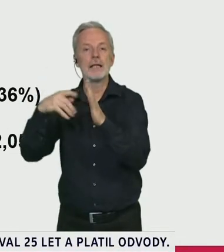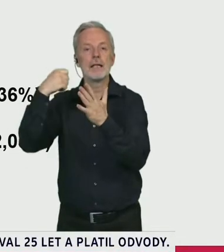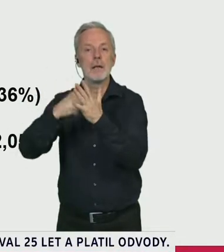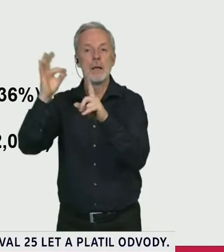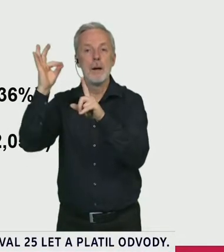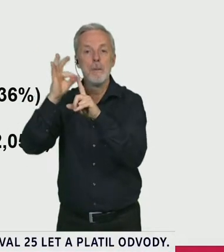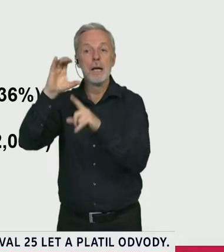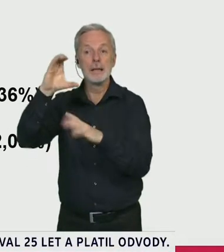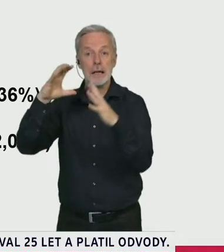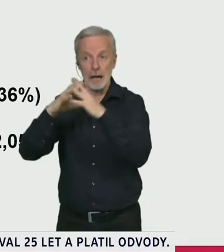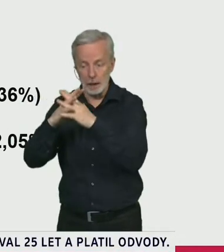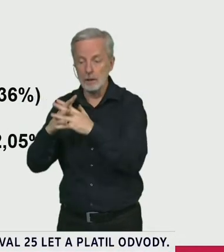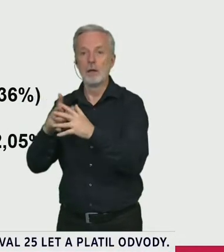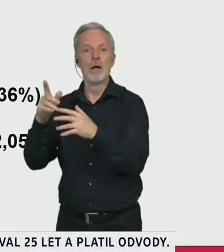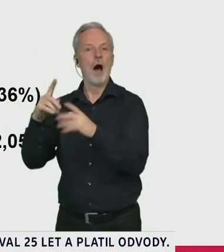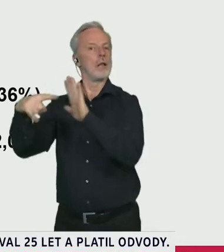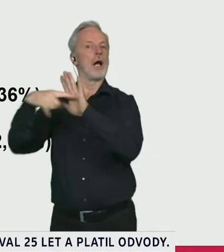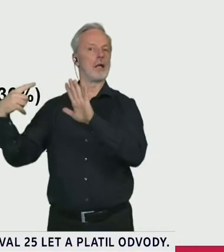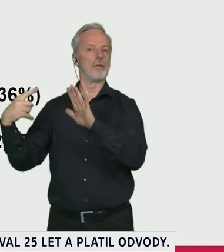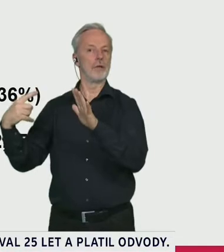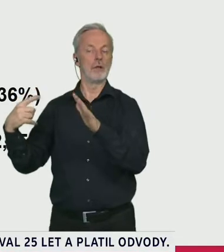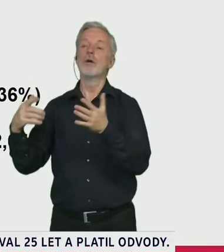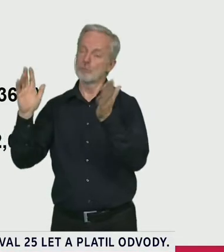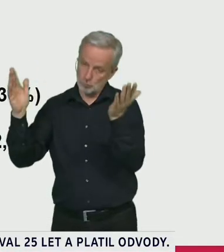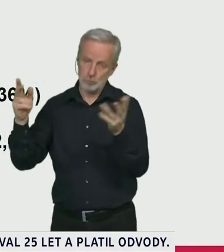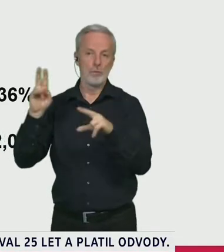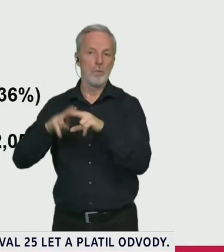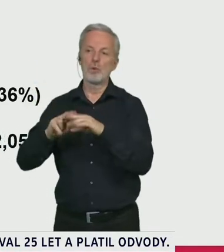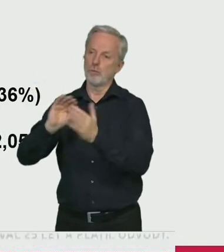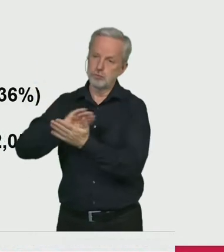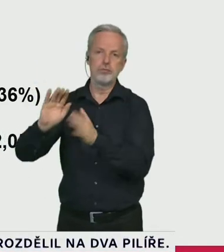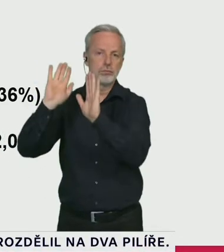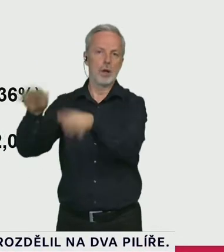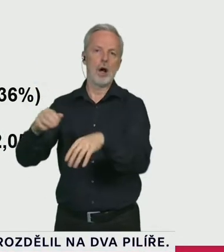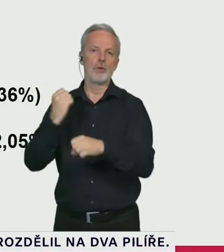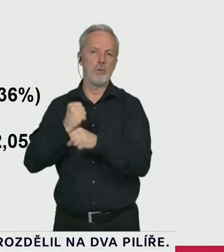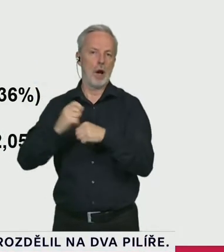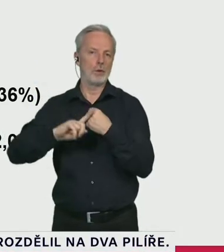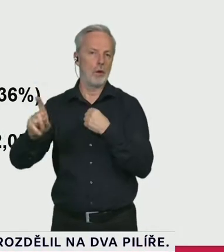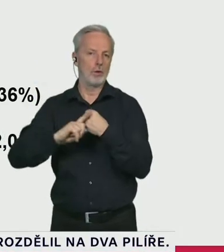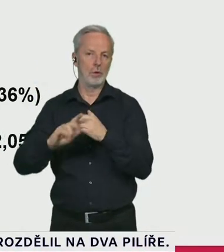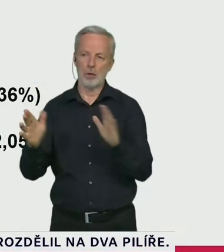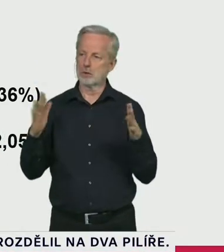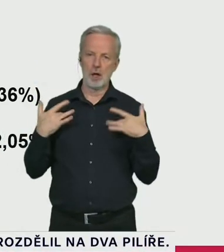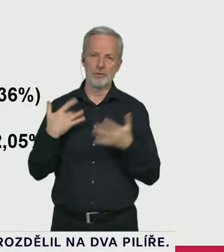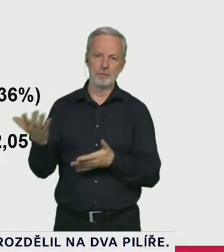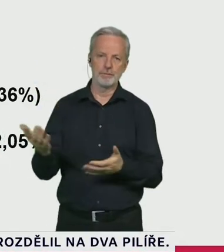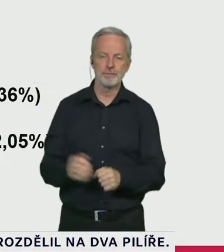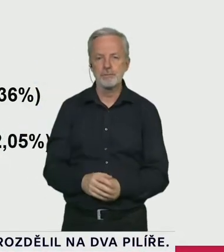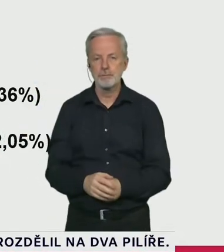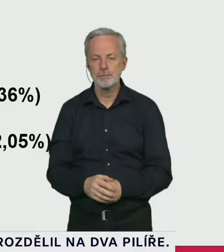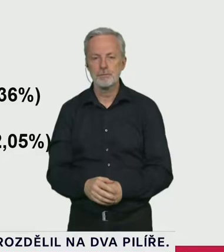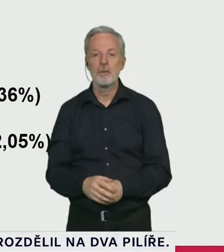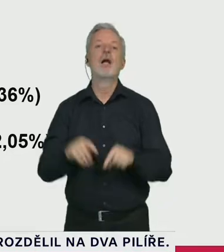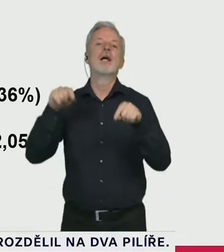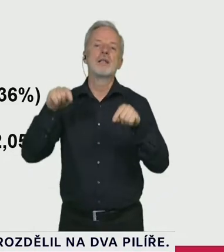výsledku toho vyšetření. Tak, a jak jsem říkala, jsme ještě, jsme přesně v prostředku, i celý centrální